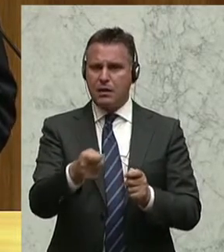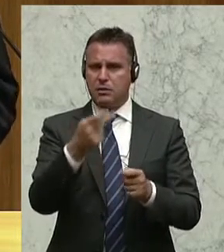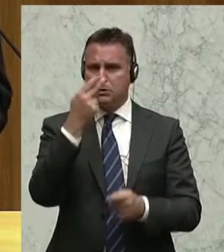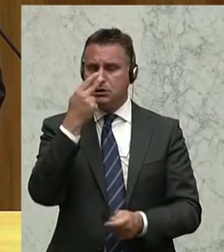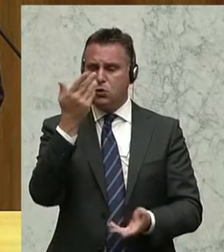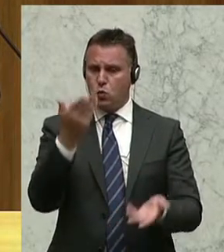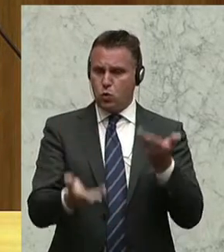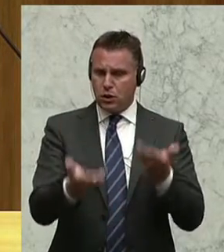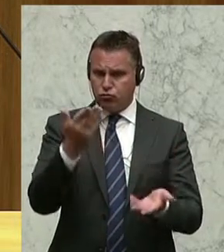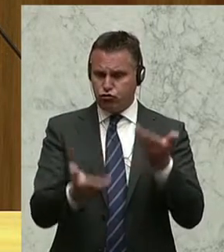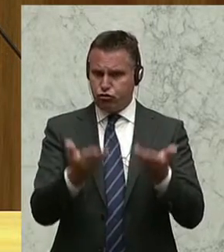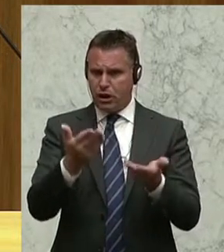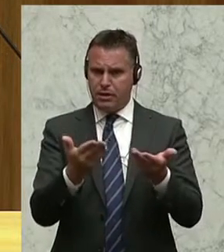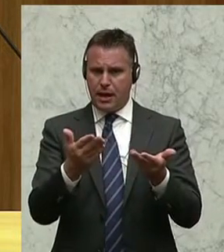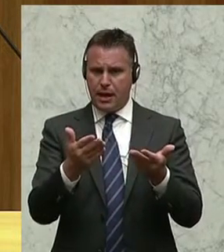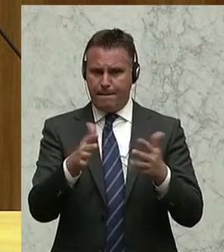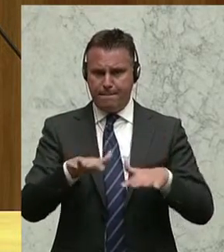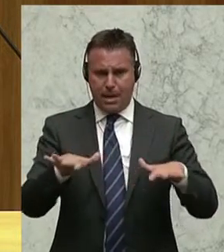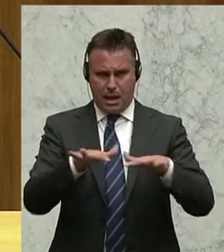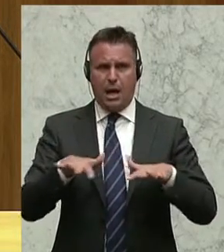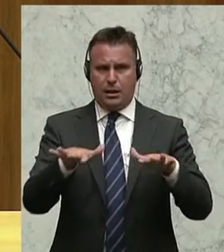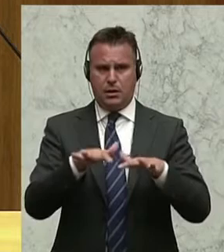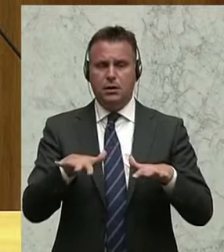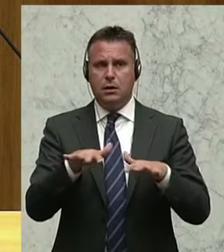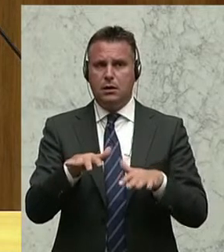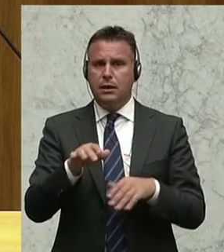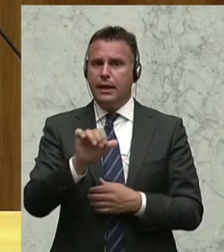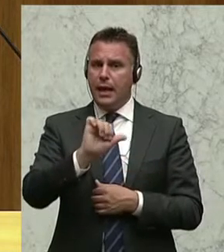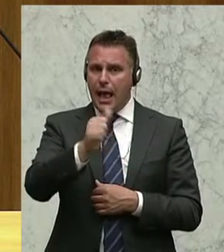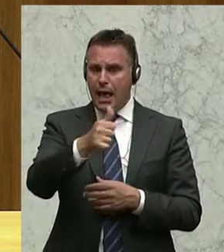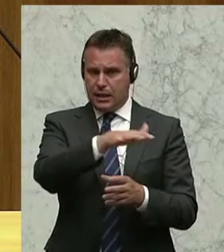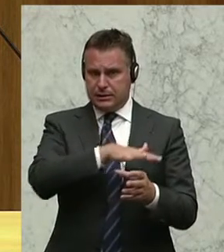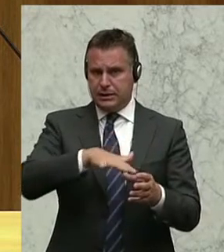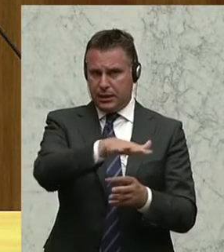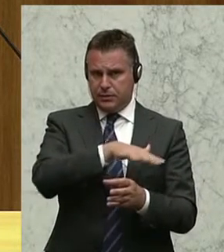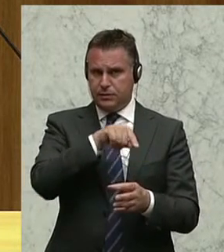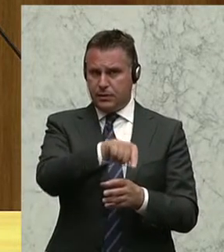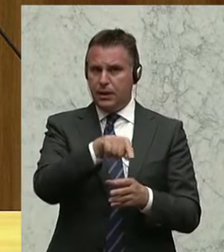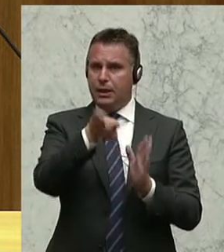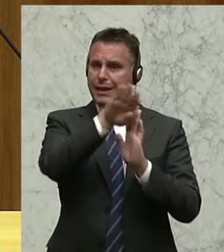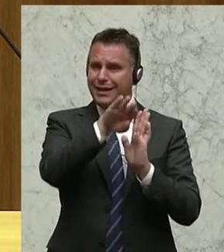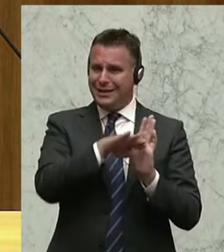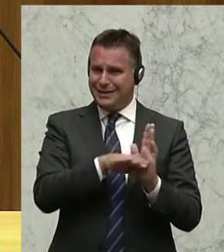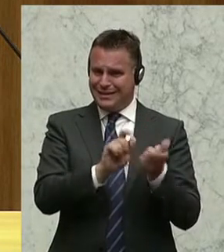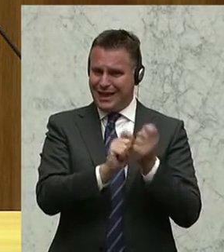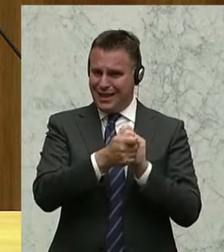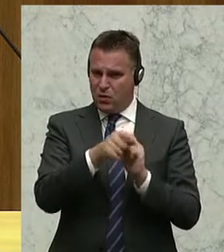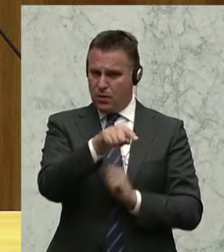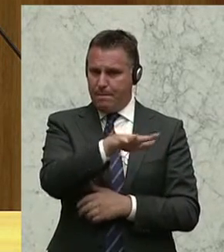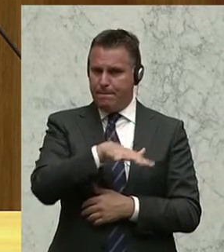Unterschiede machen, nämlich dahingehend, dass es sich im ersten Bereich dieser Gesetzesänderung